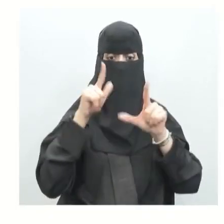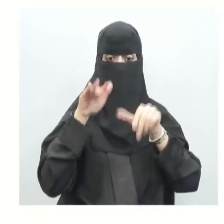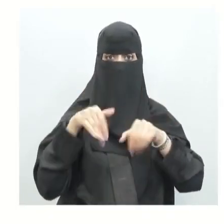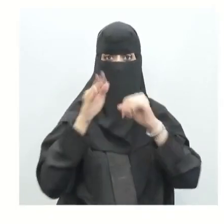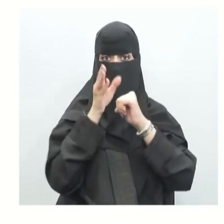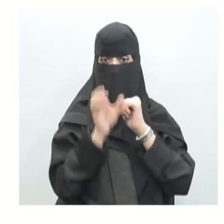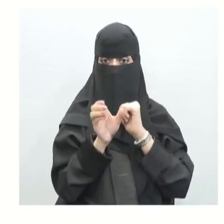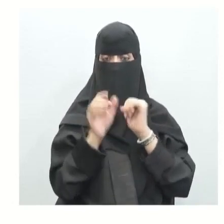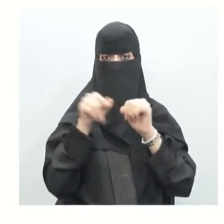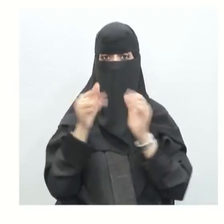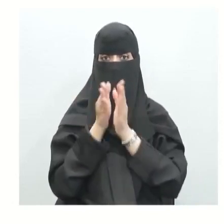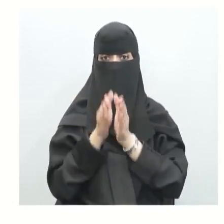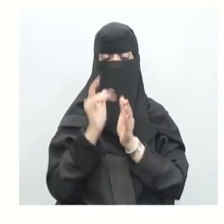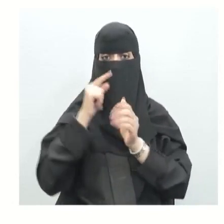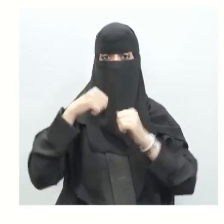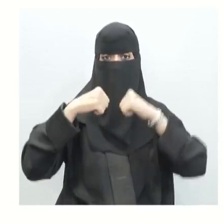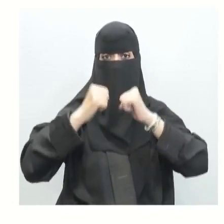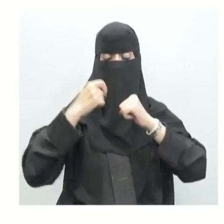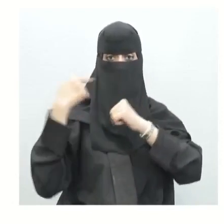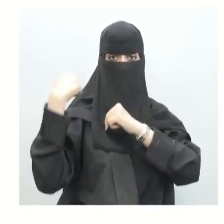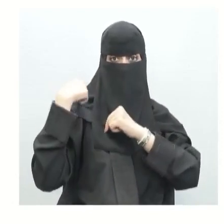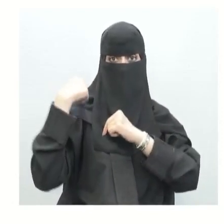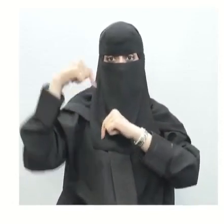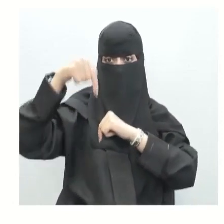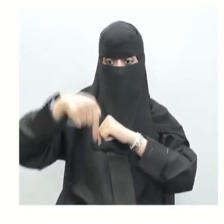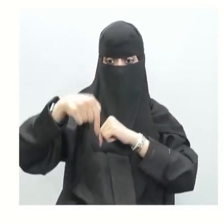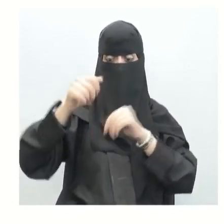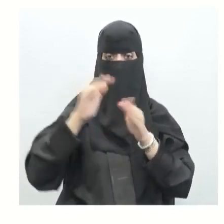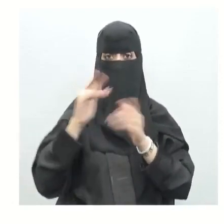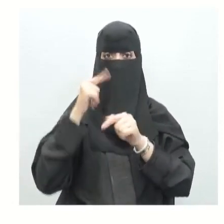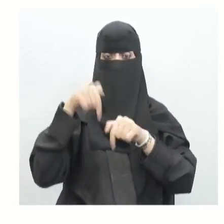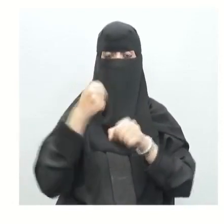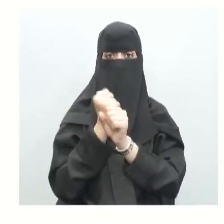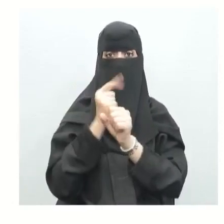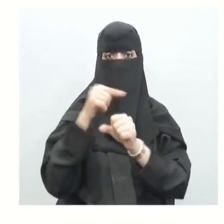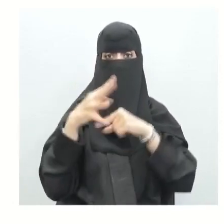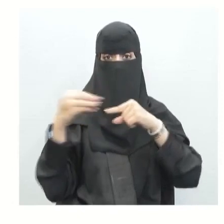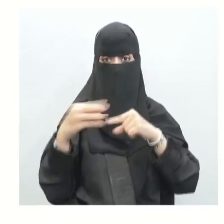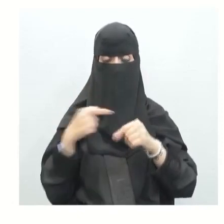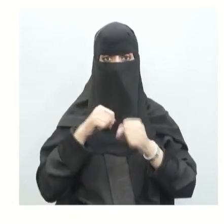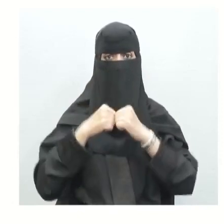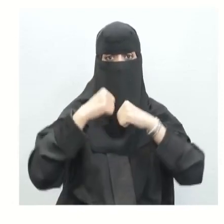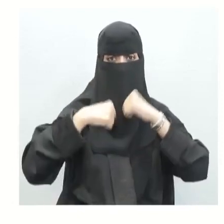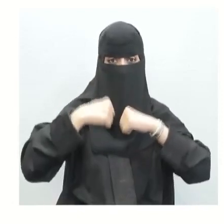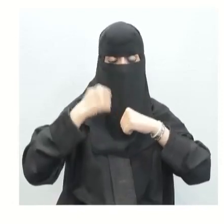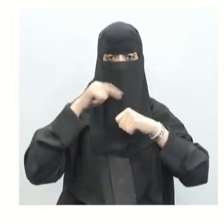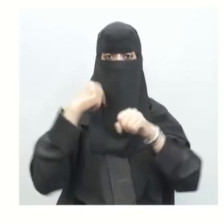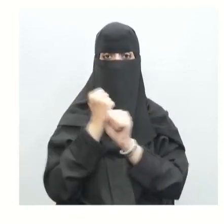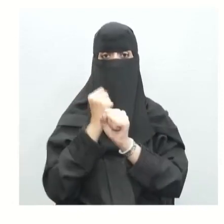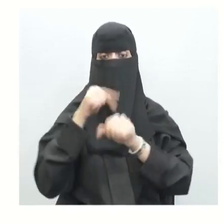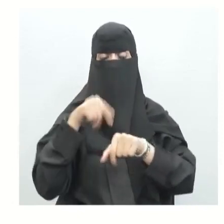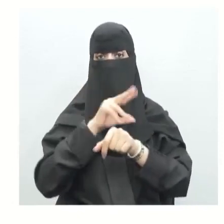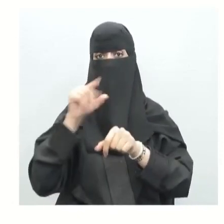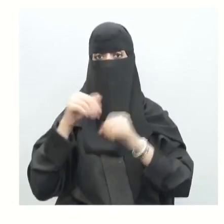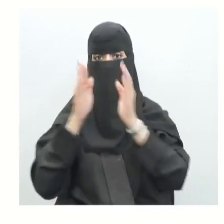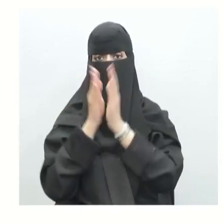كيس مليء بسائل في مفاصل الكتف والركبة وتؤدي هذه الأكياس إلى تقليل الاحتكاك وتعمل عمل